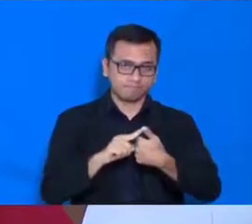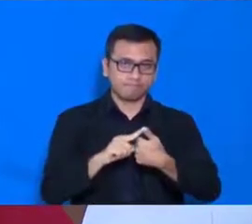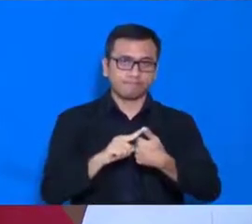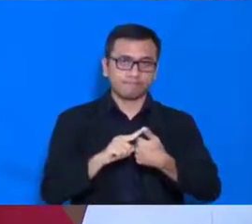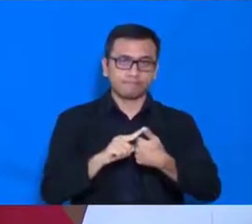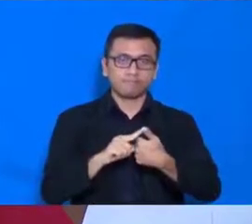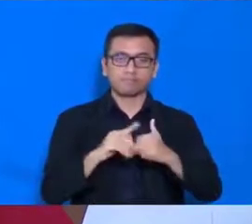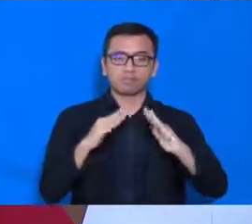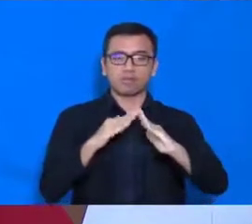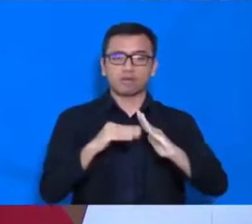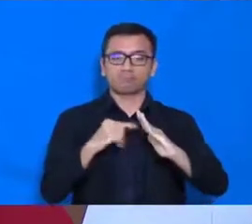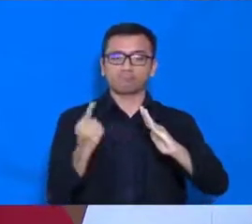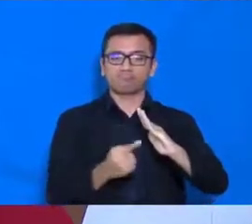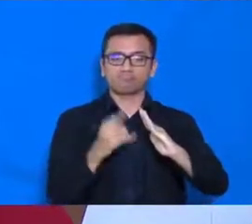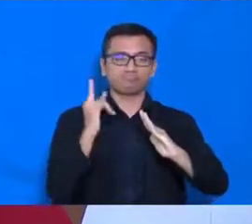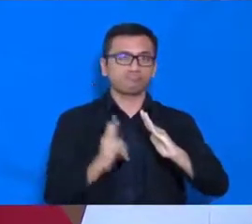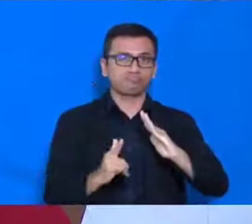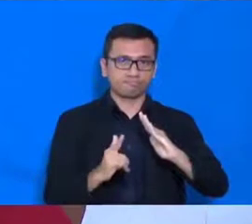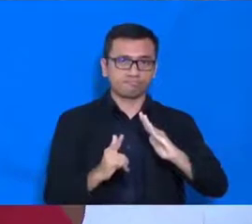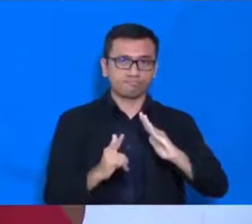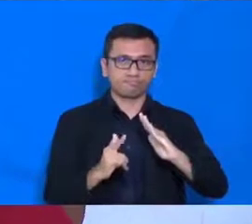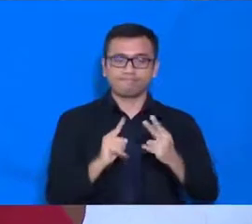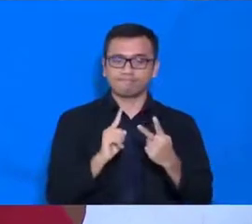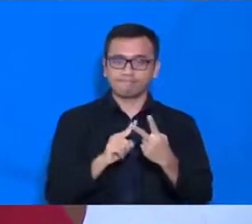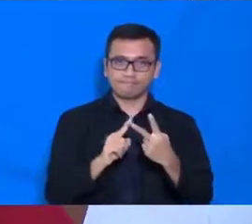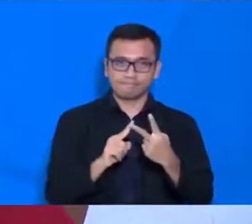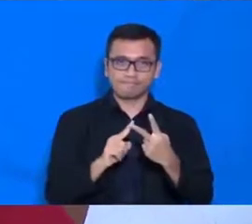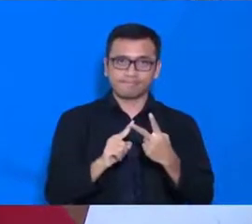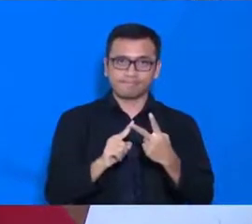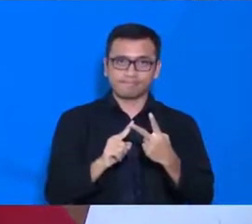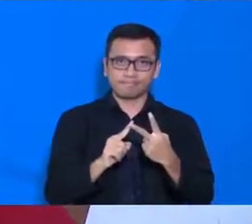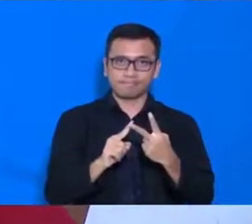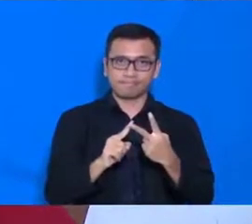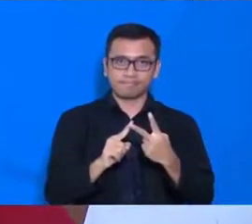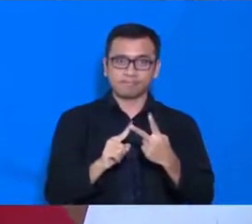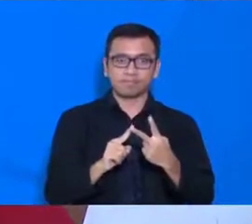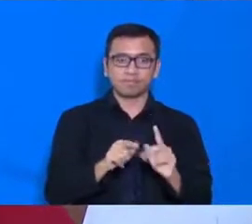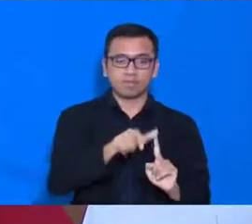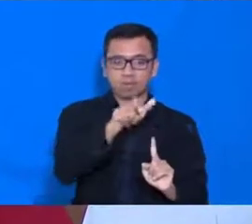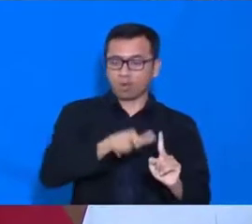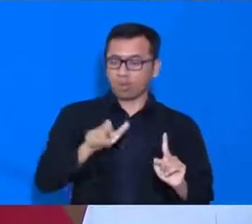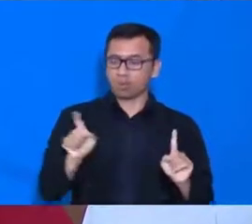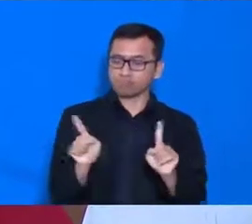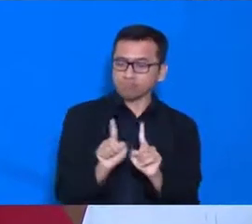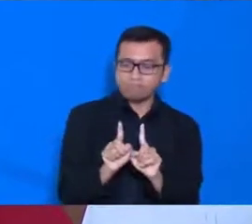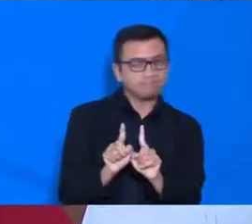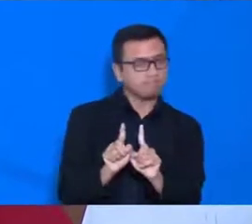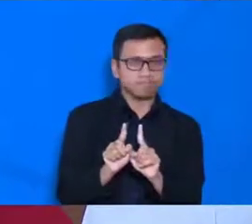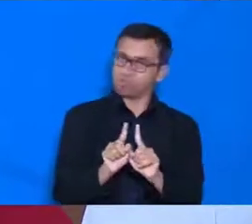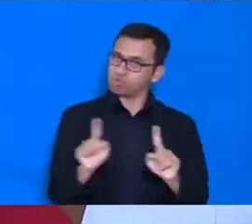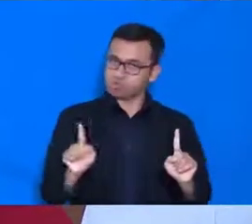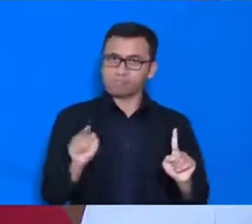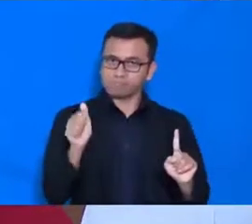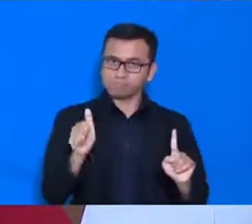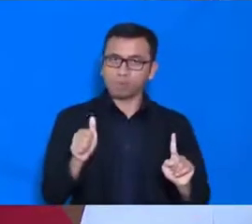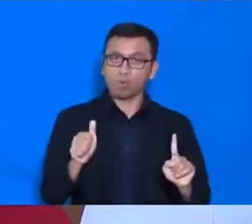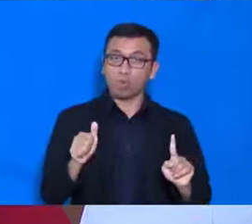di rumah saja. Yang kedua, dilarang berdekatan, dan berkumpul.